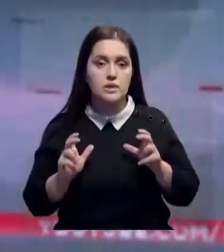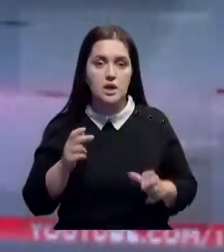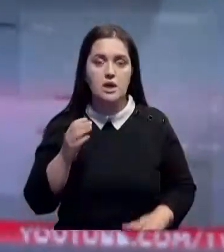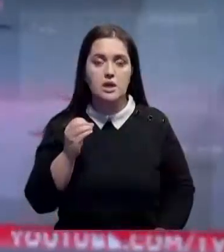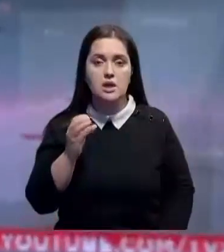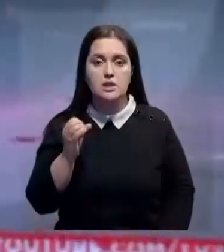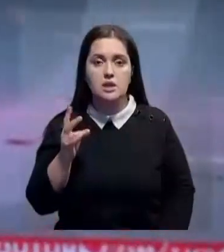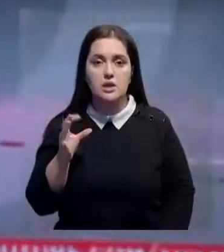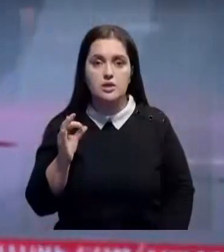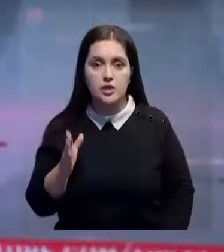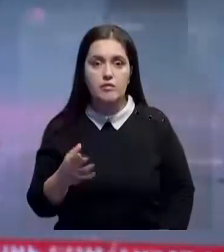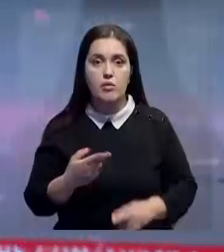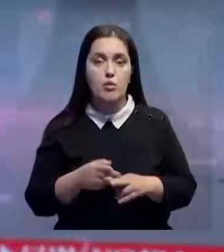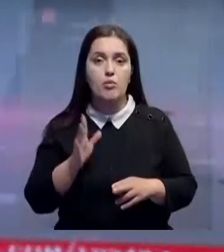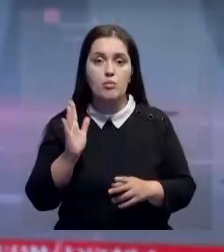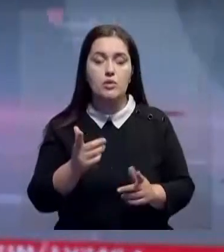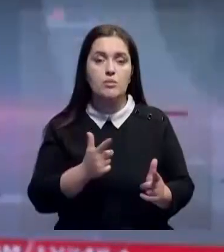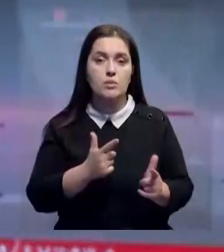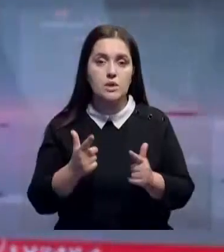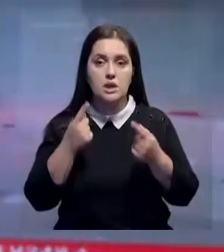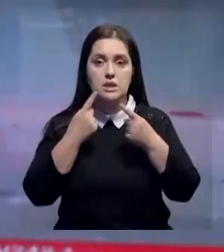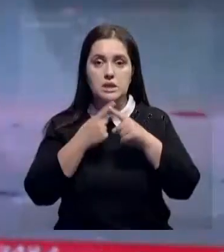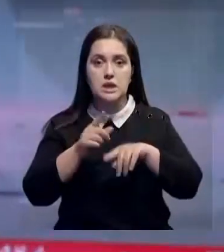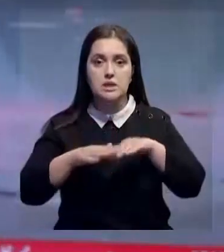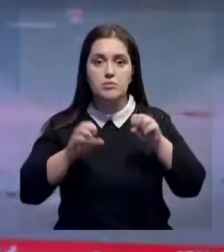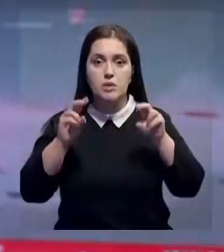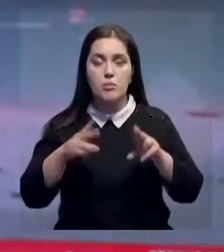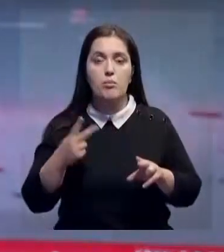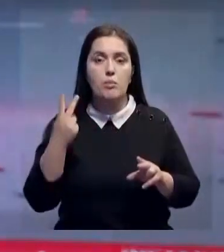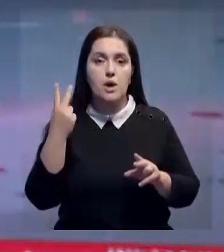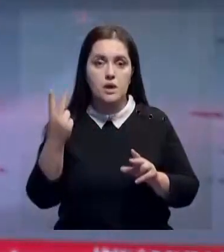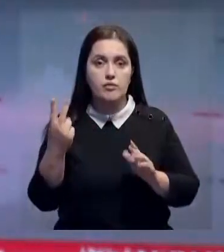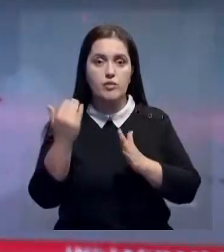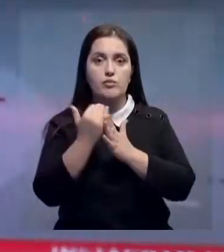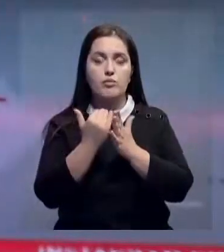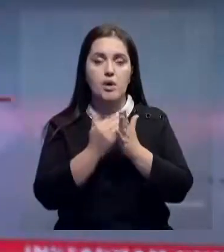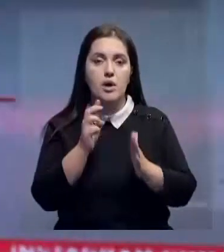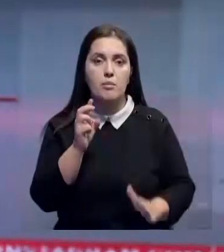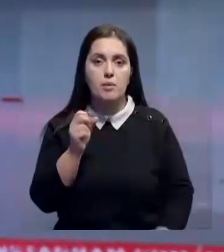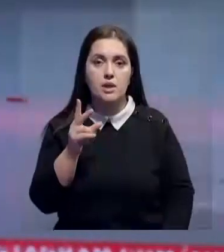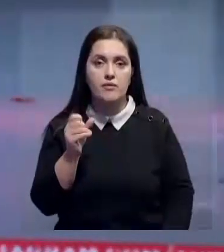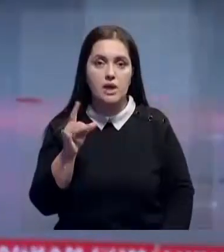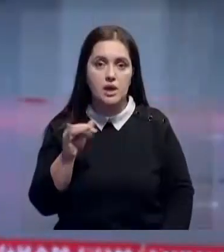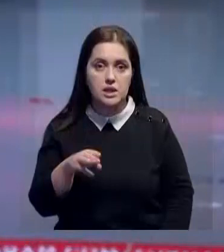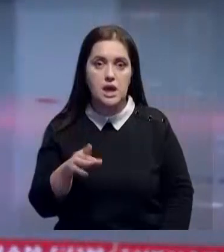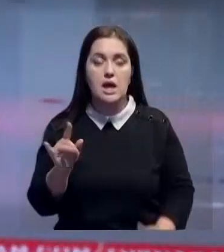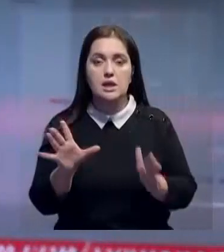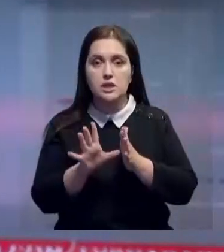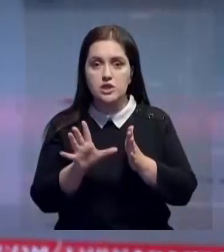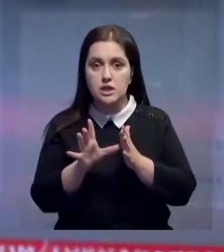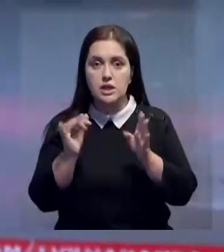университета имени Шахмардана Есенова. Институт будет вести подготовку технических специалистов по двум программам бакалавриата